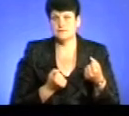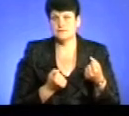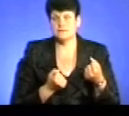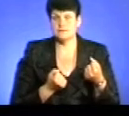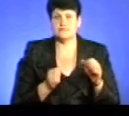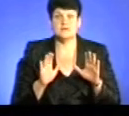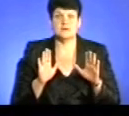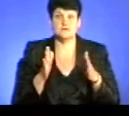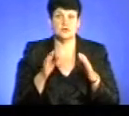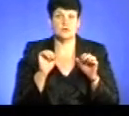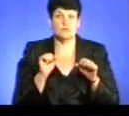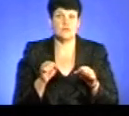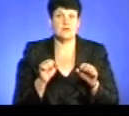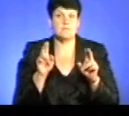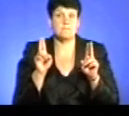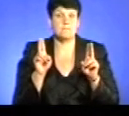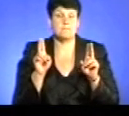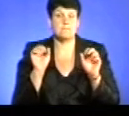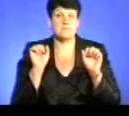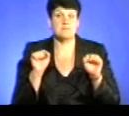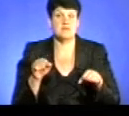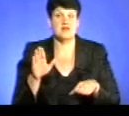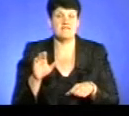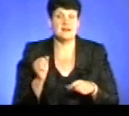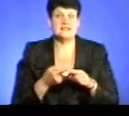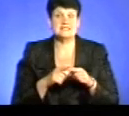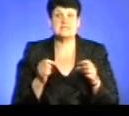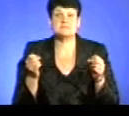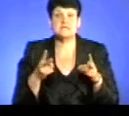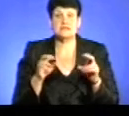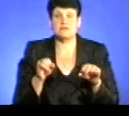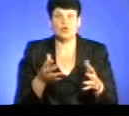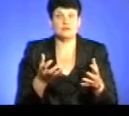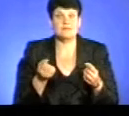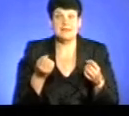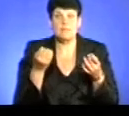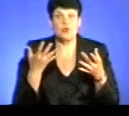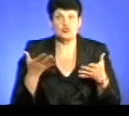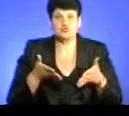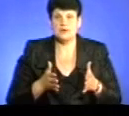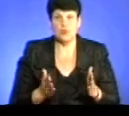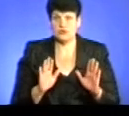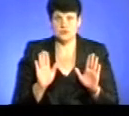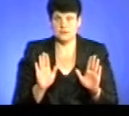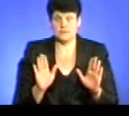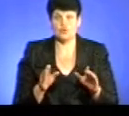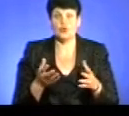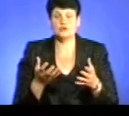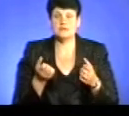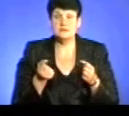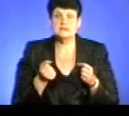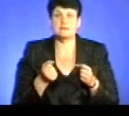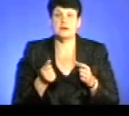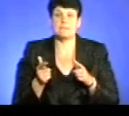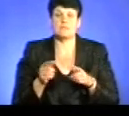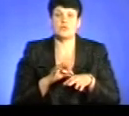незвичайній мові права, це спеціальне право. Воно отримається не просто так, не з народженням, воно отримається при проходженні відповідної